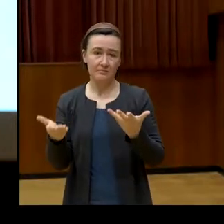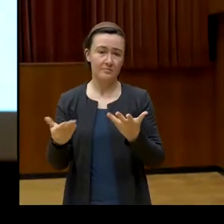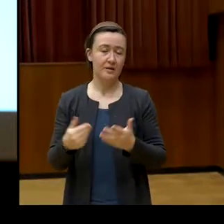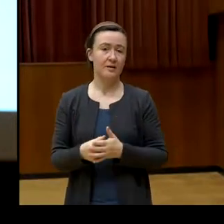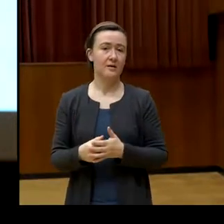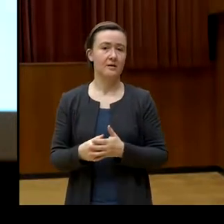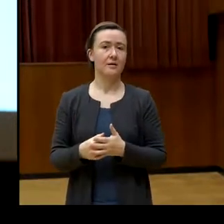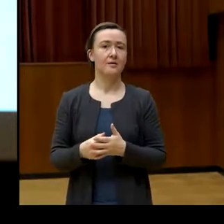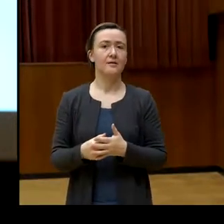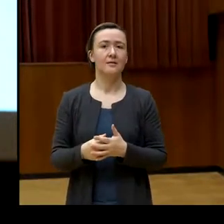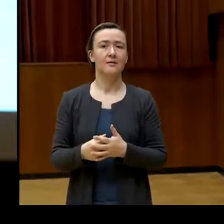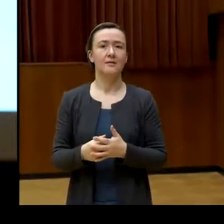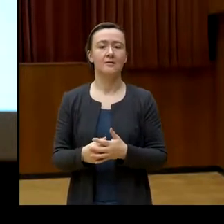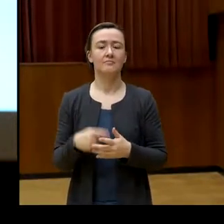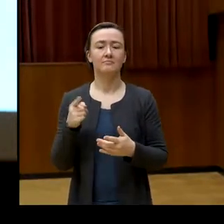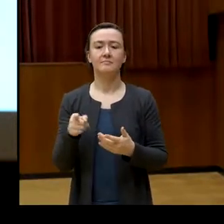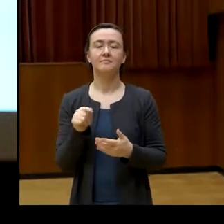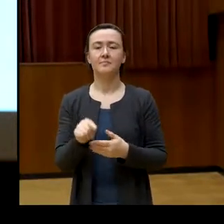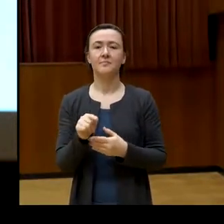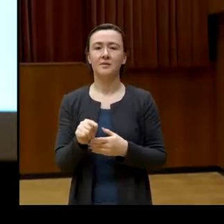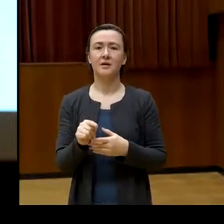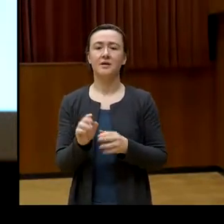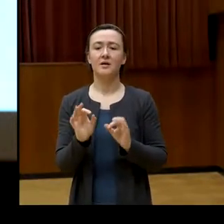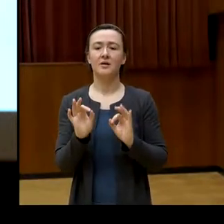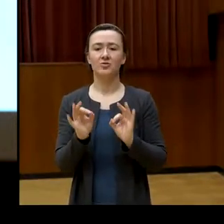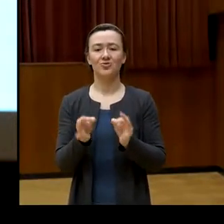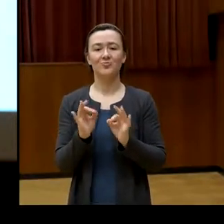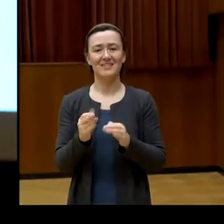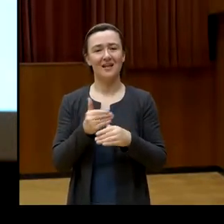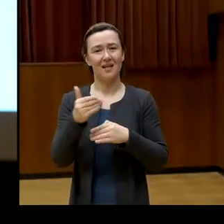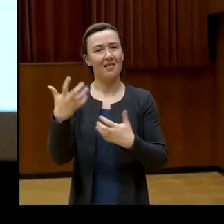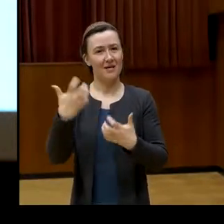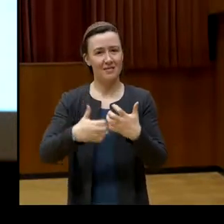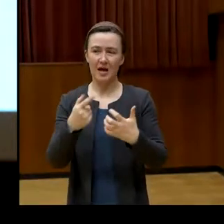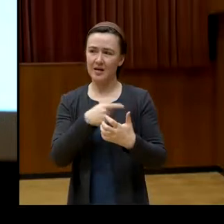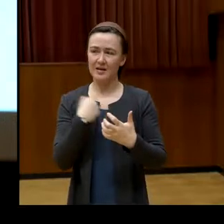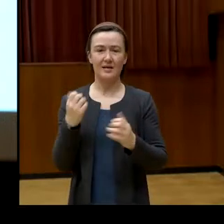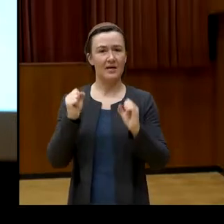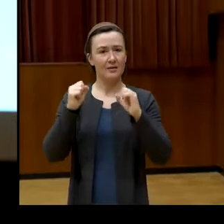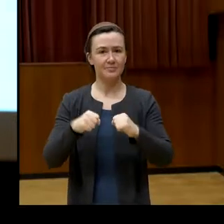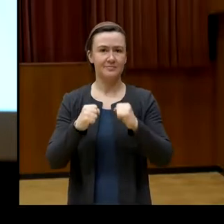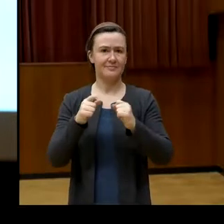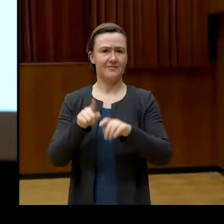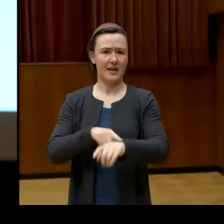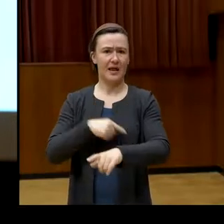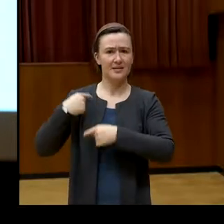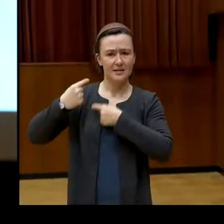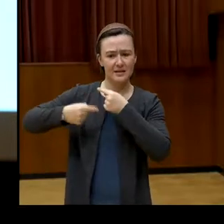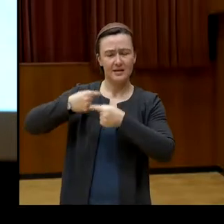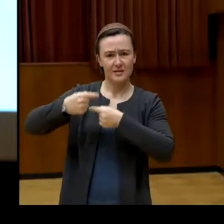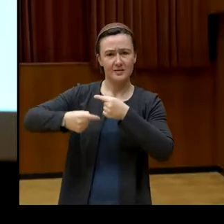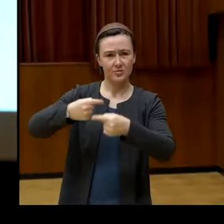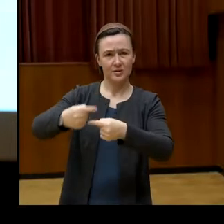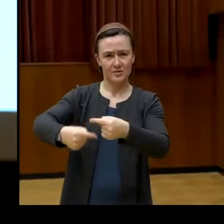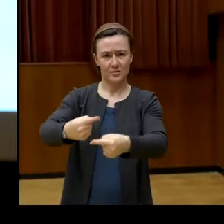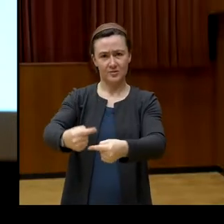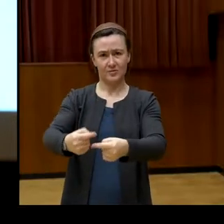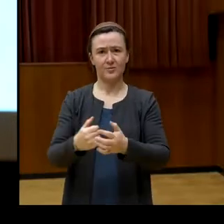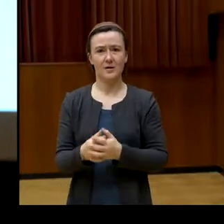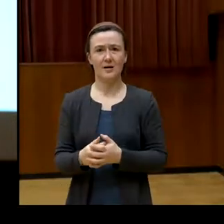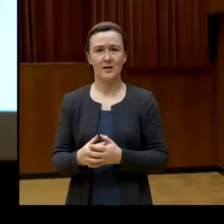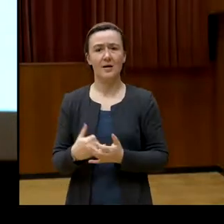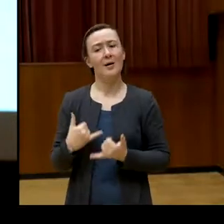Tradition dieses speziellen Nachkriegskonsens, der bisher übrigens fast ausschließlich von rechts in Österreich